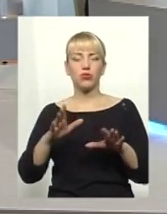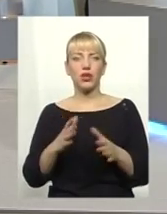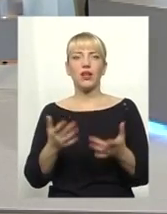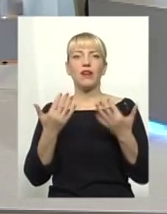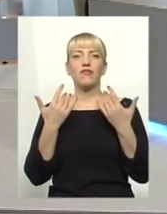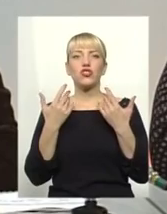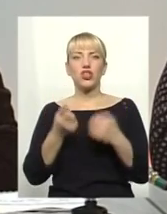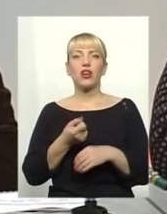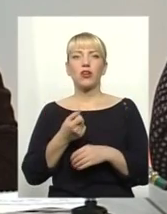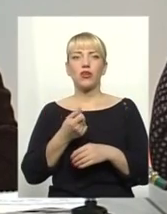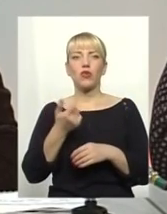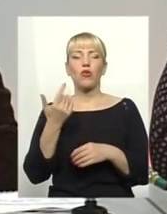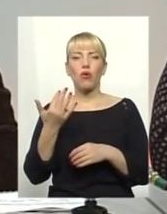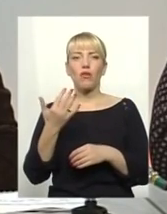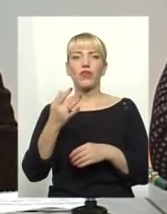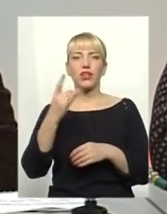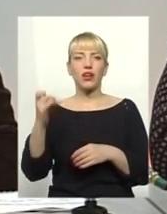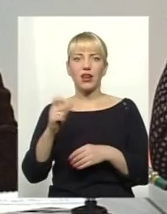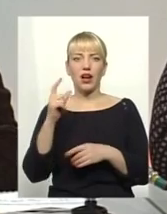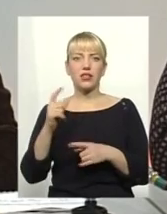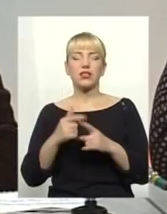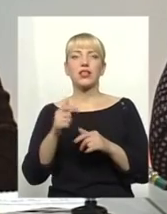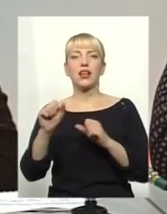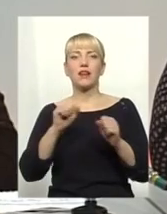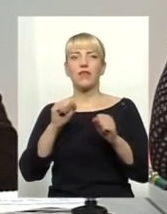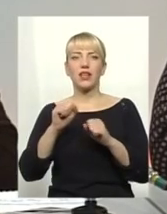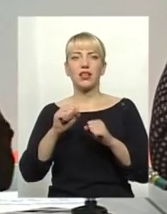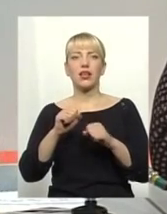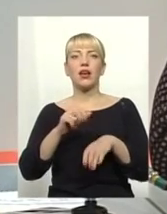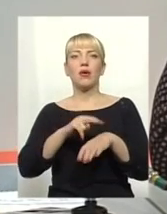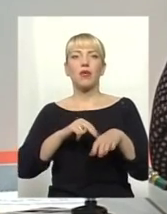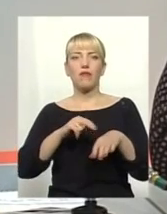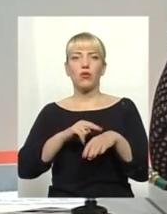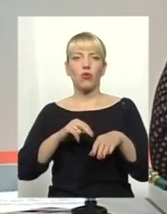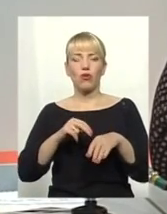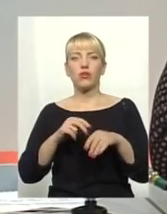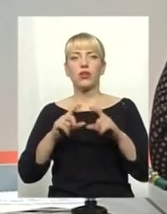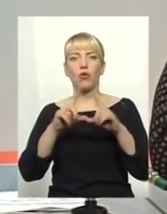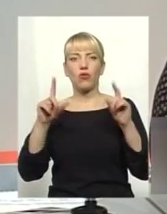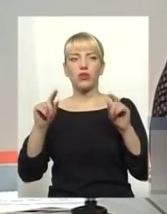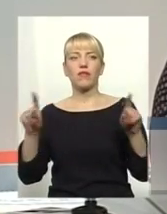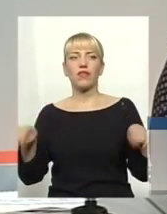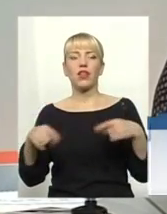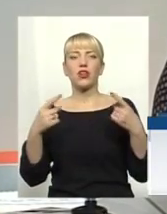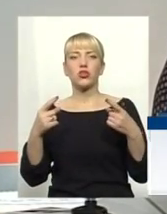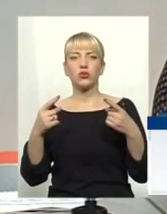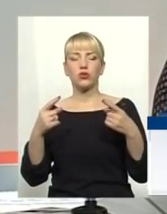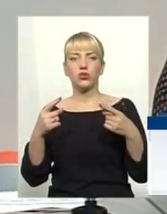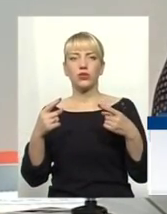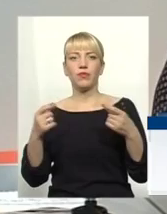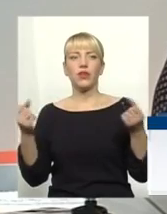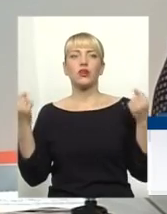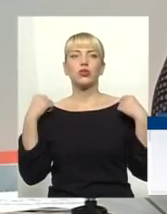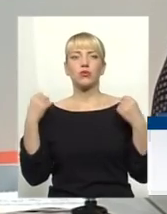керівники правоохоронних органів влаштують так звану спортивну